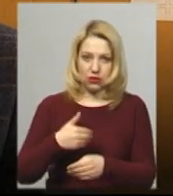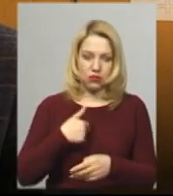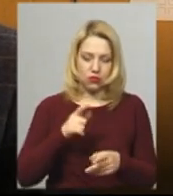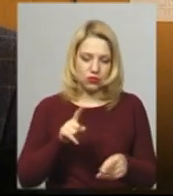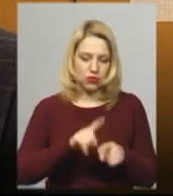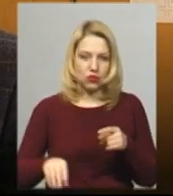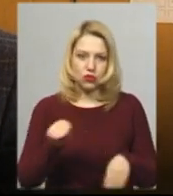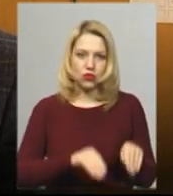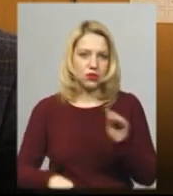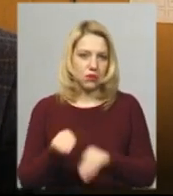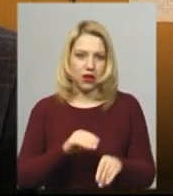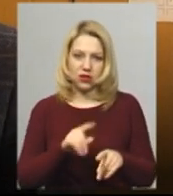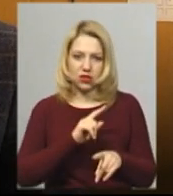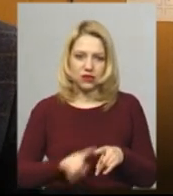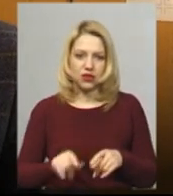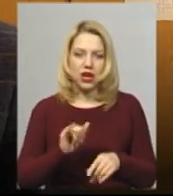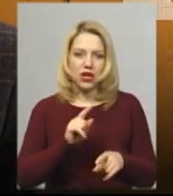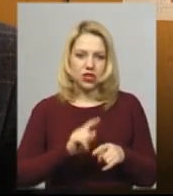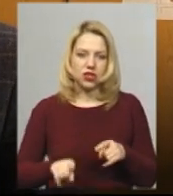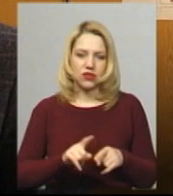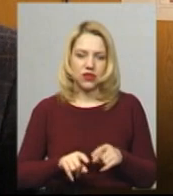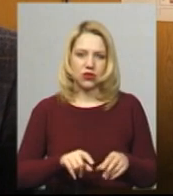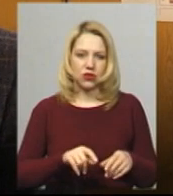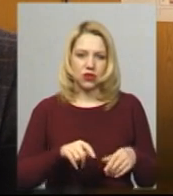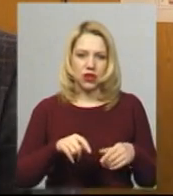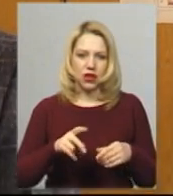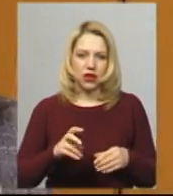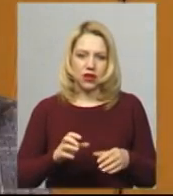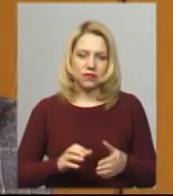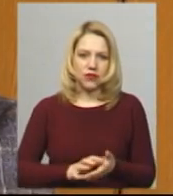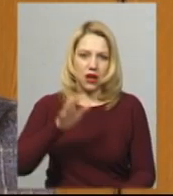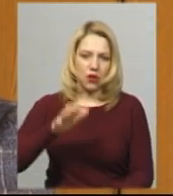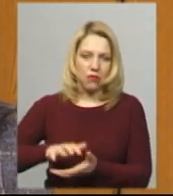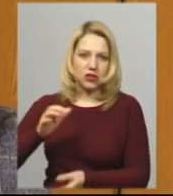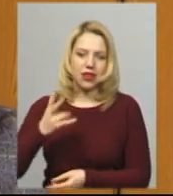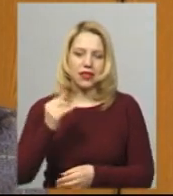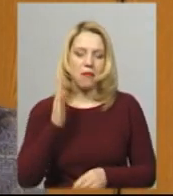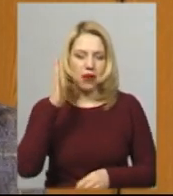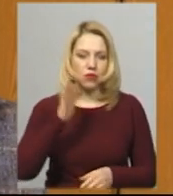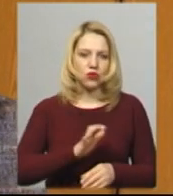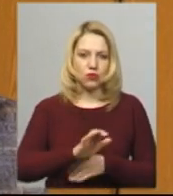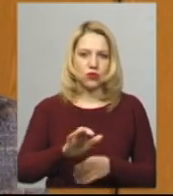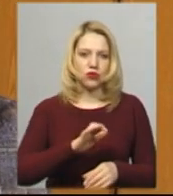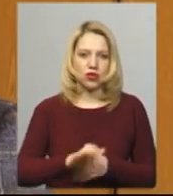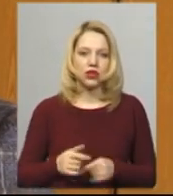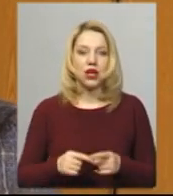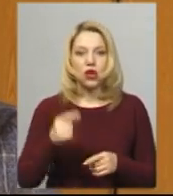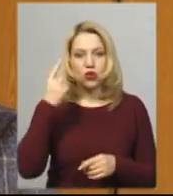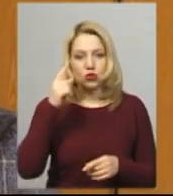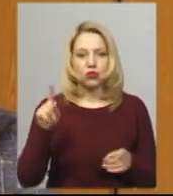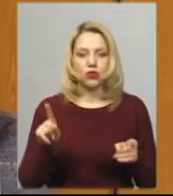і швидко нагромаджувати для майбутнього постачання. Я думаю, що у Хмельницьку, зрештою, вони з'являться